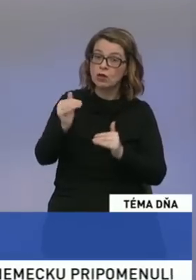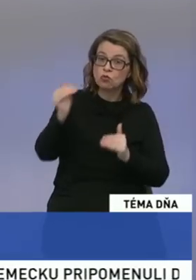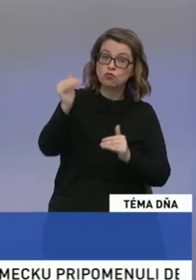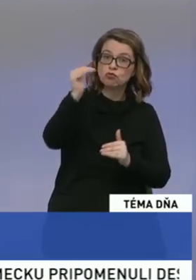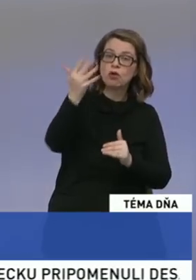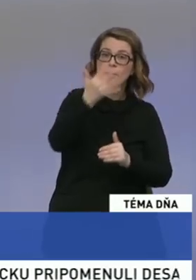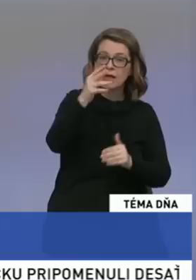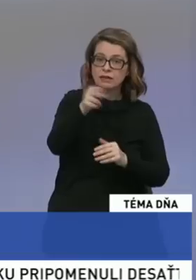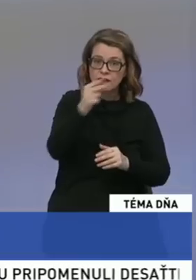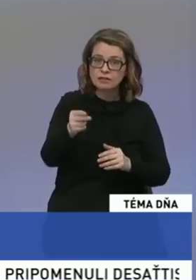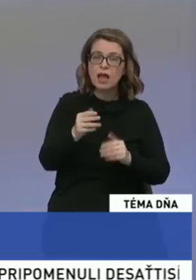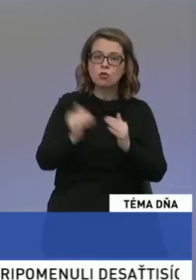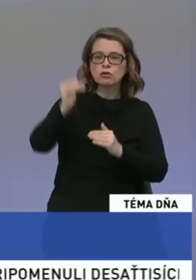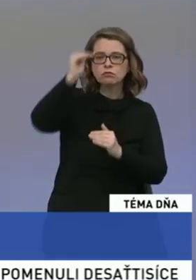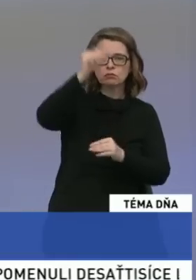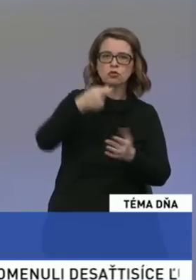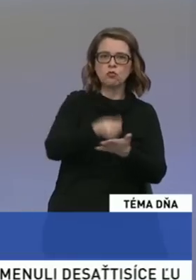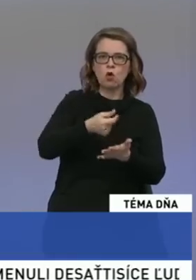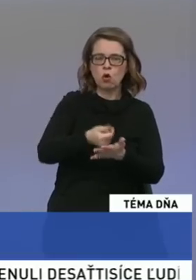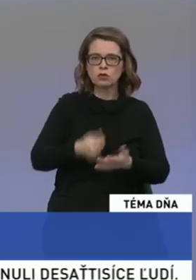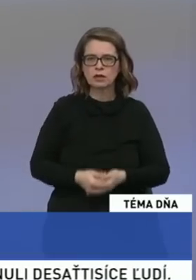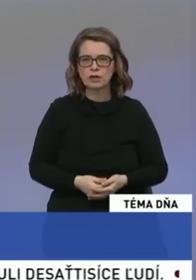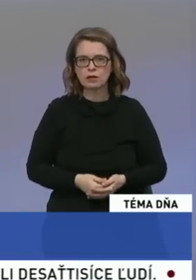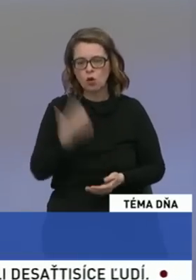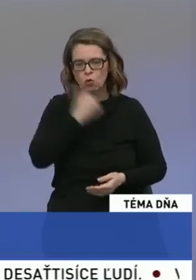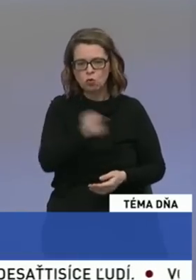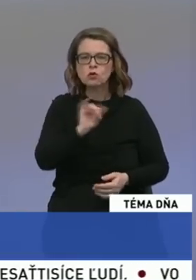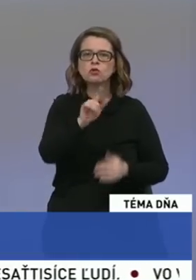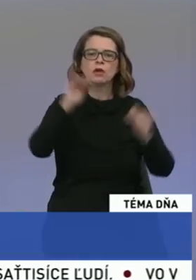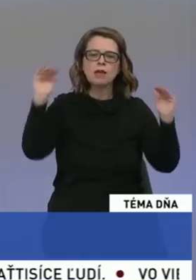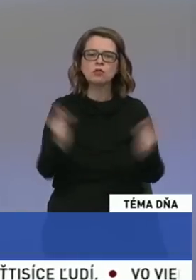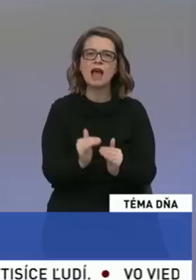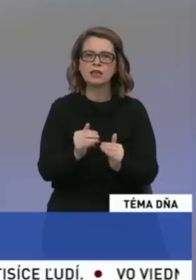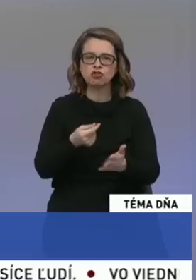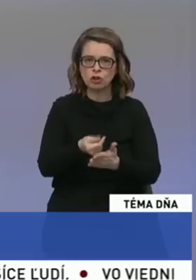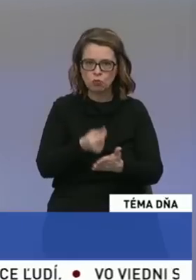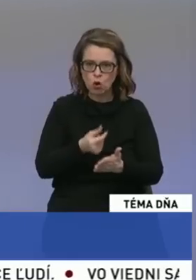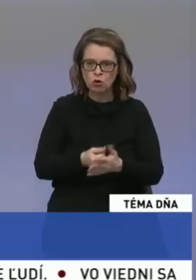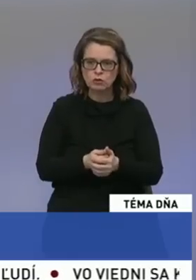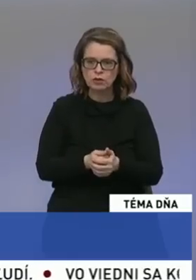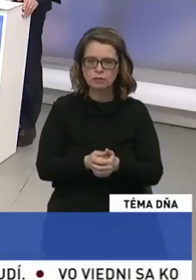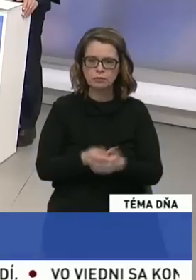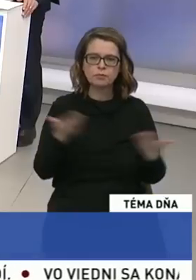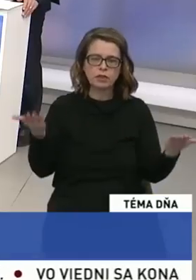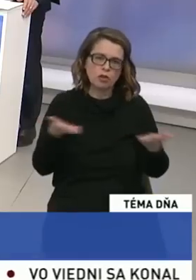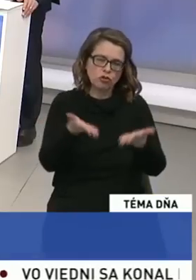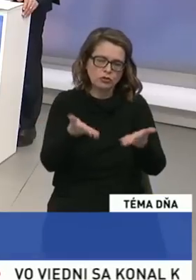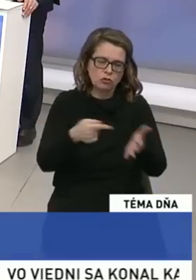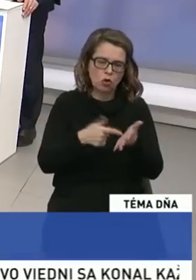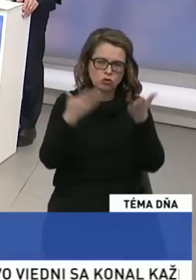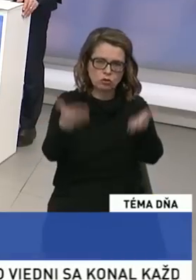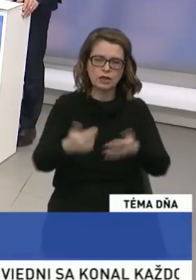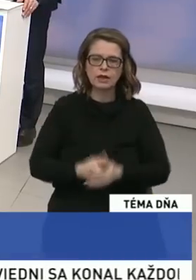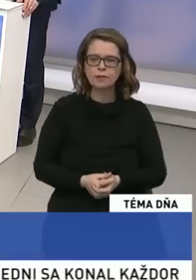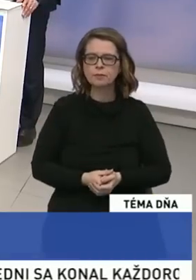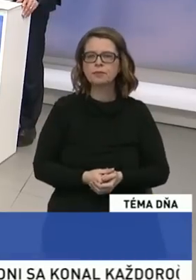50 euro, 55 euro mesečne vyššie dôchodky tým, ktorí majú najničie dôchodky. Takže trochu treba sledovať, sa ide. Ďakujem. Ďakujem